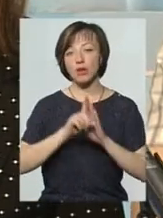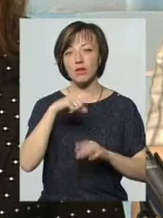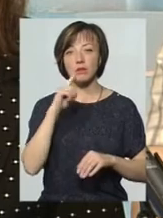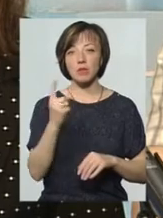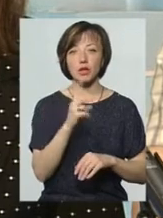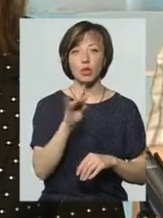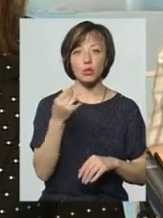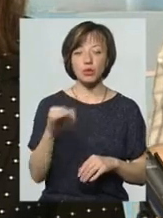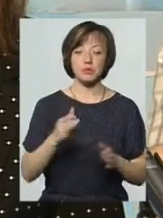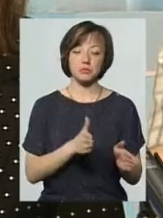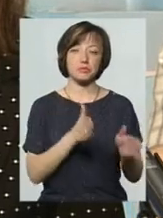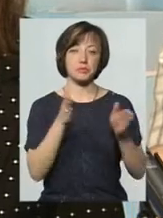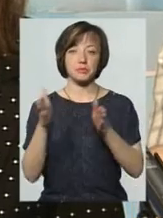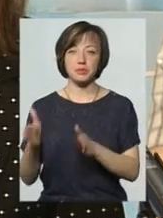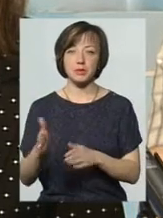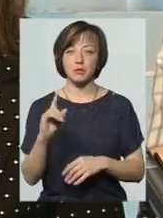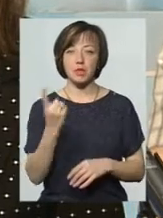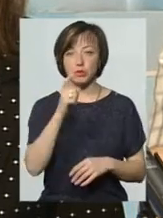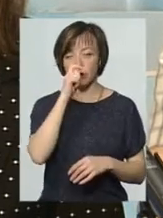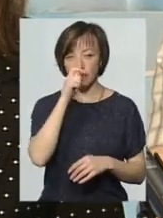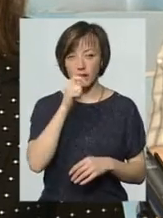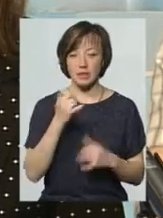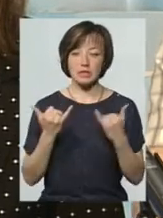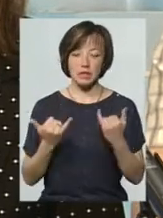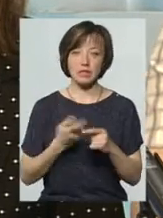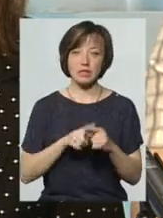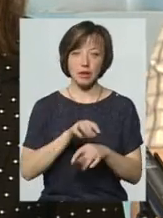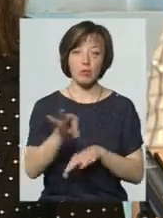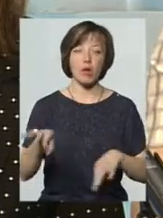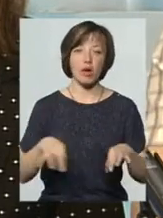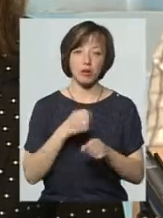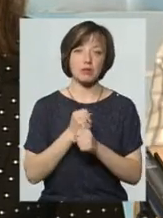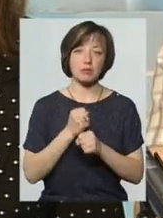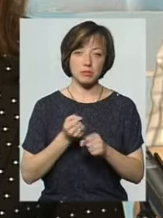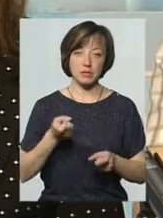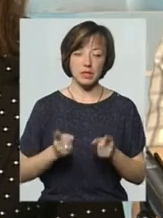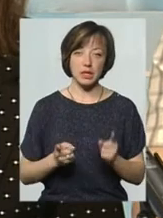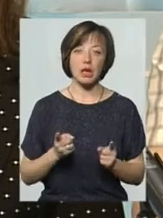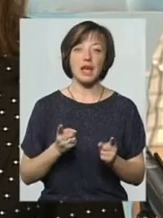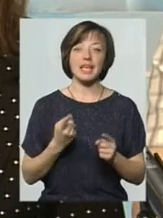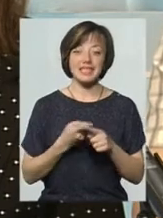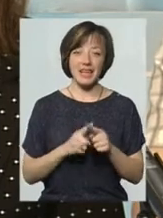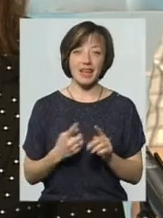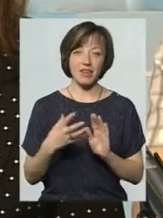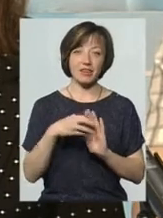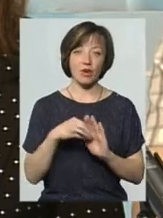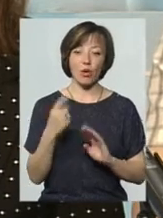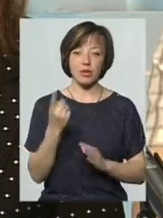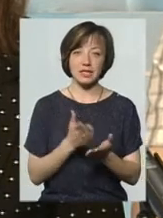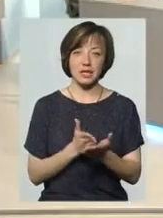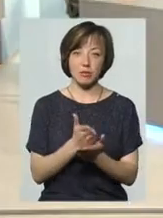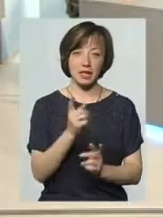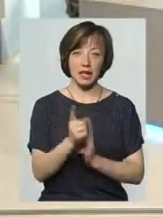з 1 лютого, потім вони відтермінували з 1 квітня. І зараз цей проєкт діє. Це теж відноситься як один з аспектів